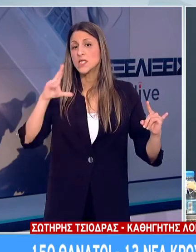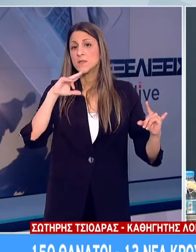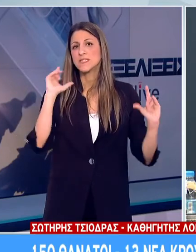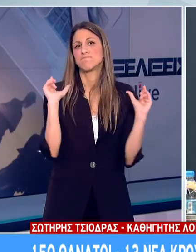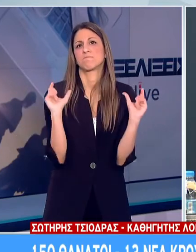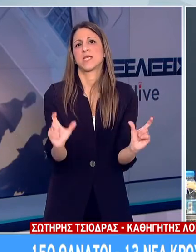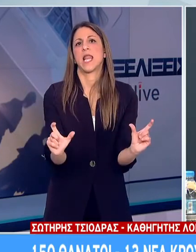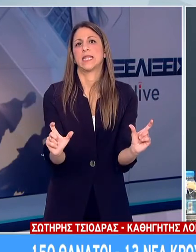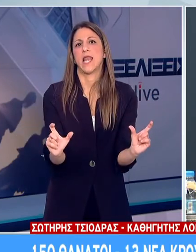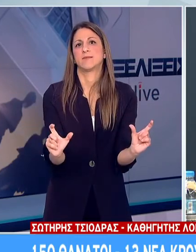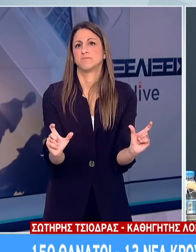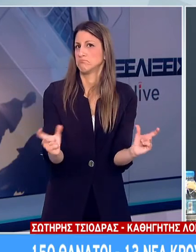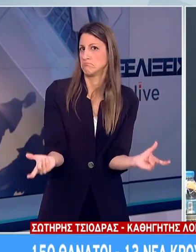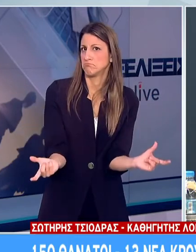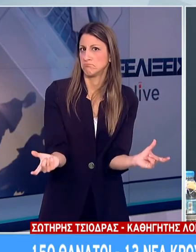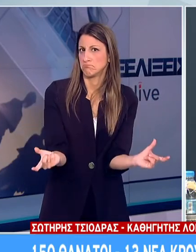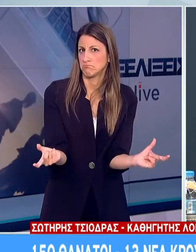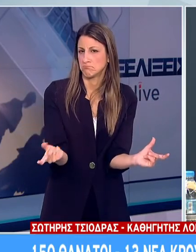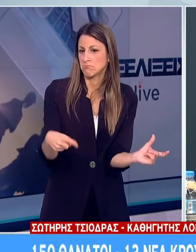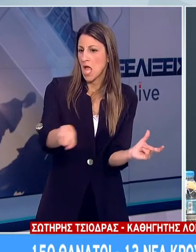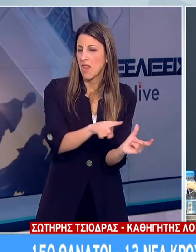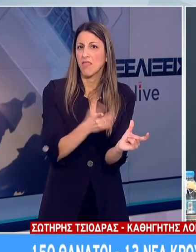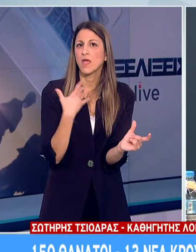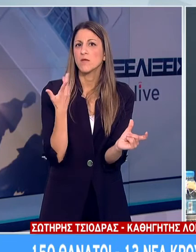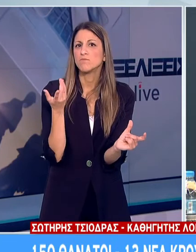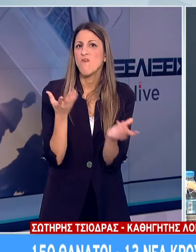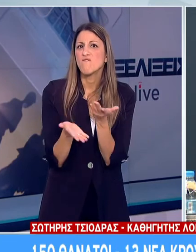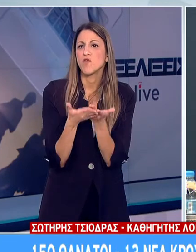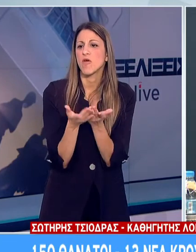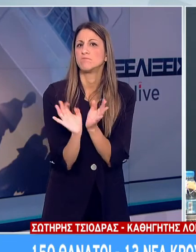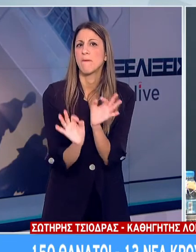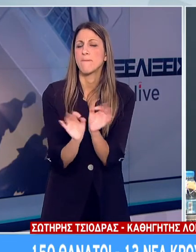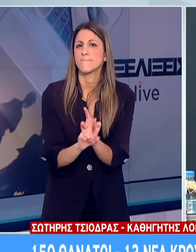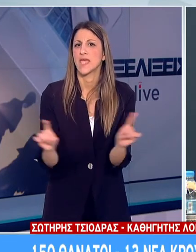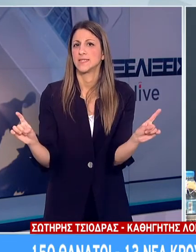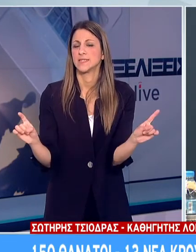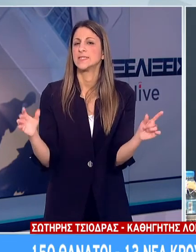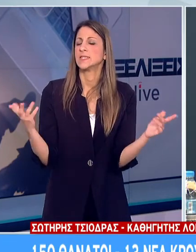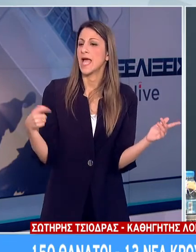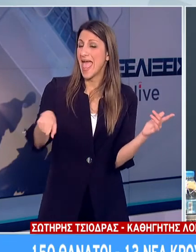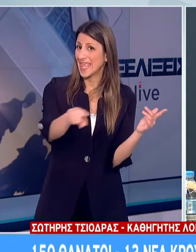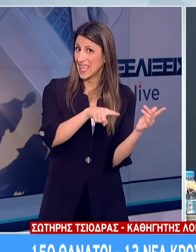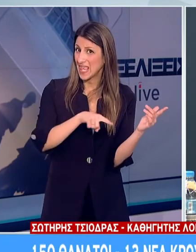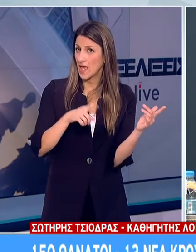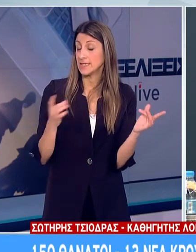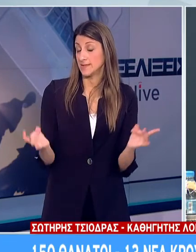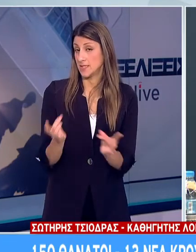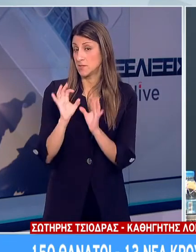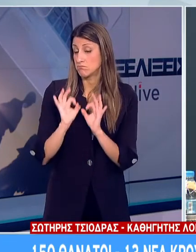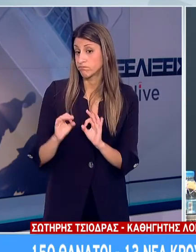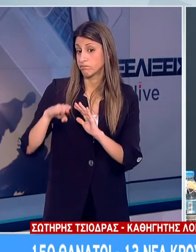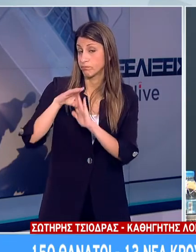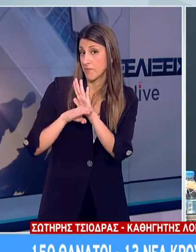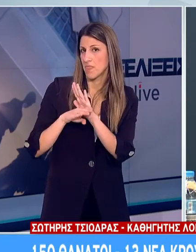καραντίνας η οποία θα ενισχύσει τη διαδικασία απόκτησης ανοσίας της αγέλης πιστεύετε ότι θα μπορέσουν με όλες τις απαραίτητες